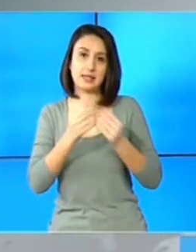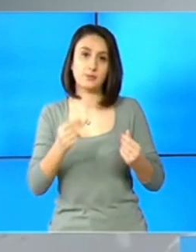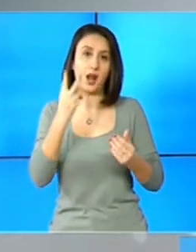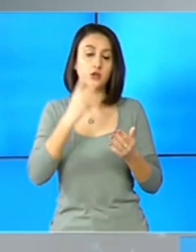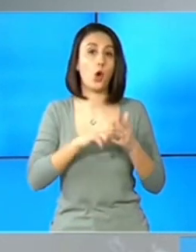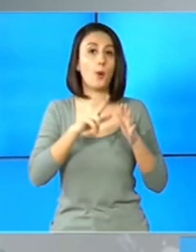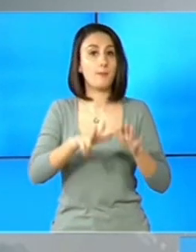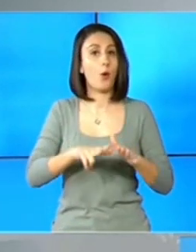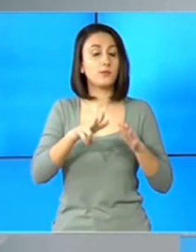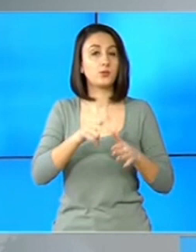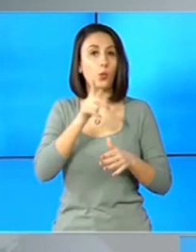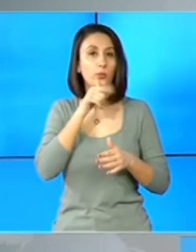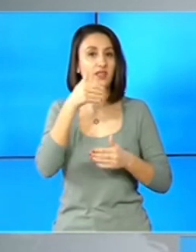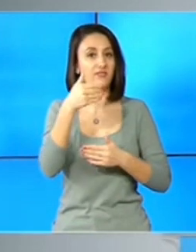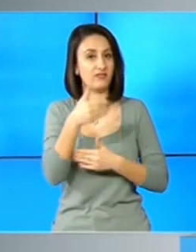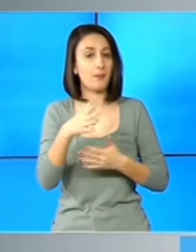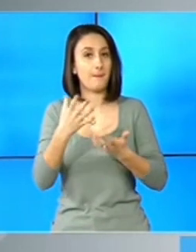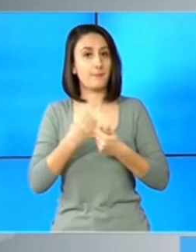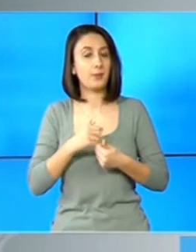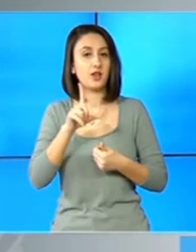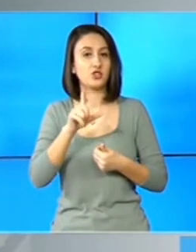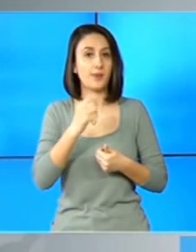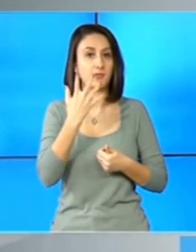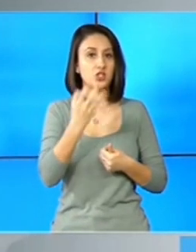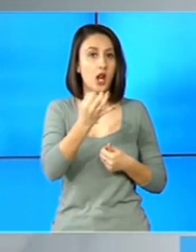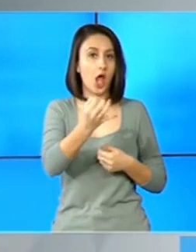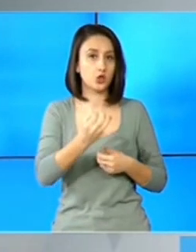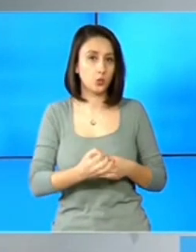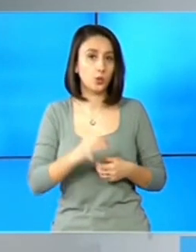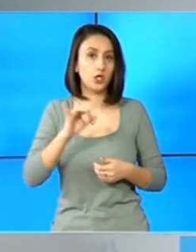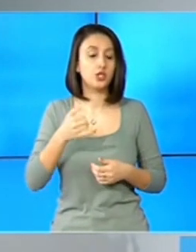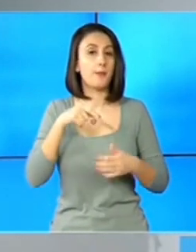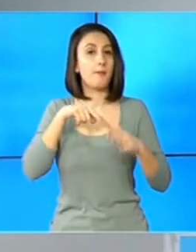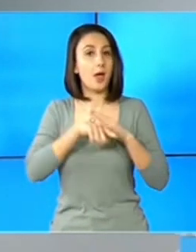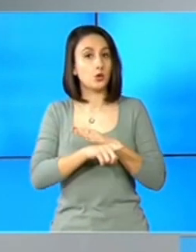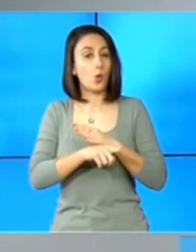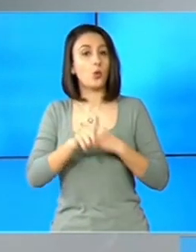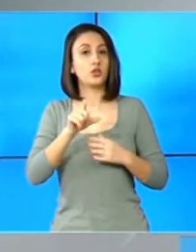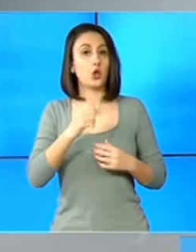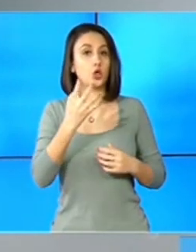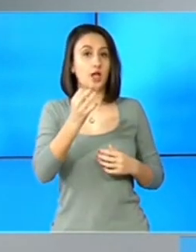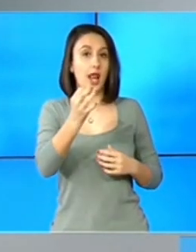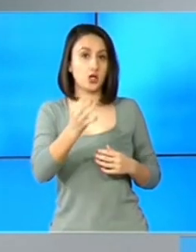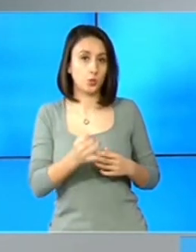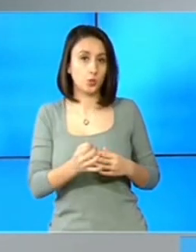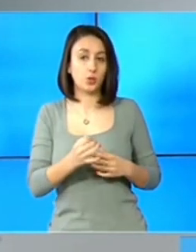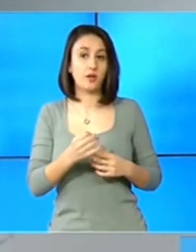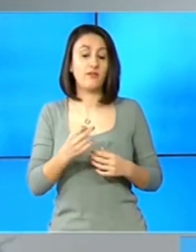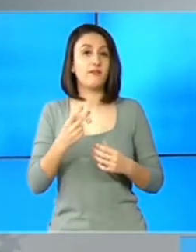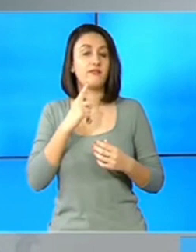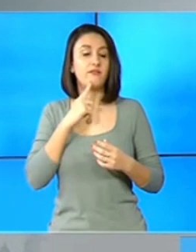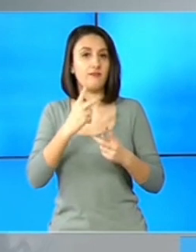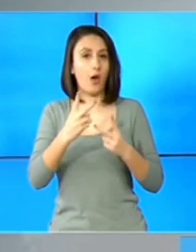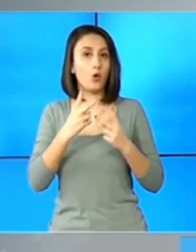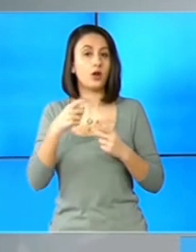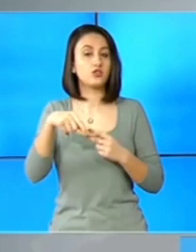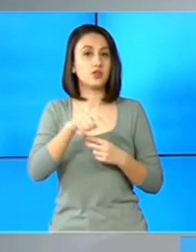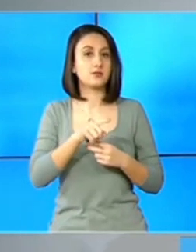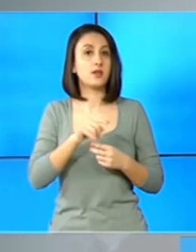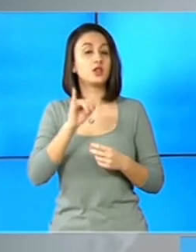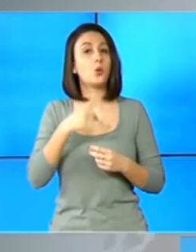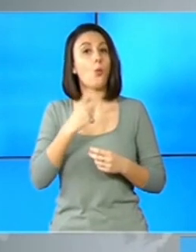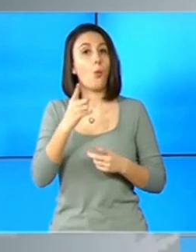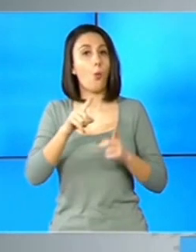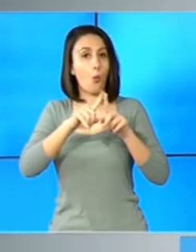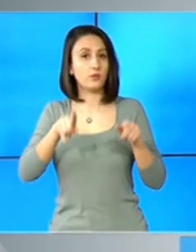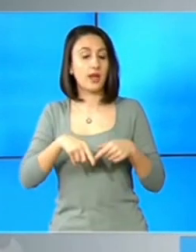2018, prin care firma încasa 75% și Metrorex doar 25% din valorificarea acestora, și